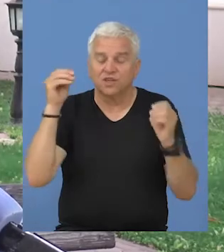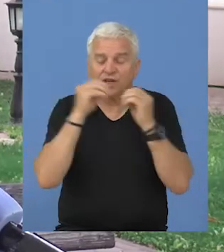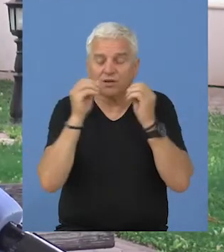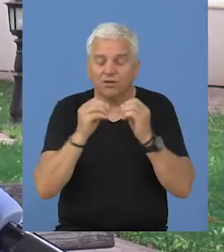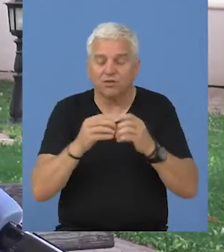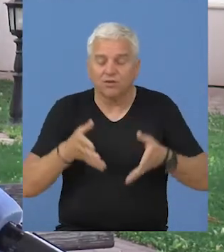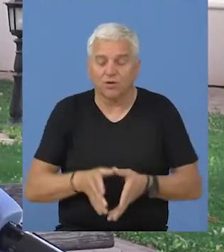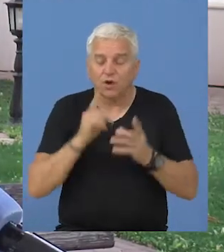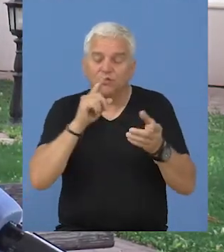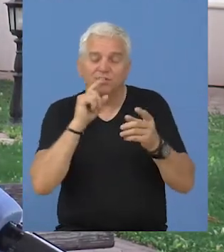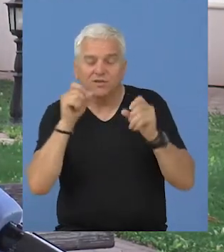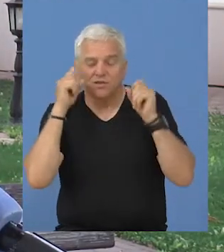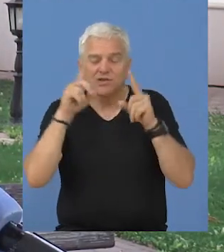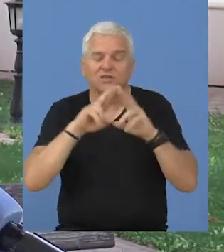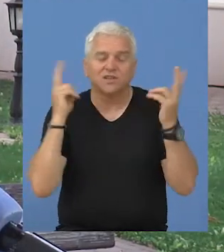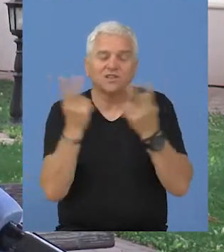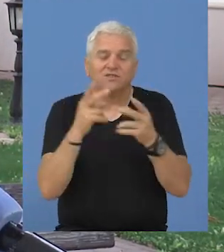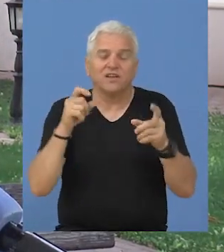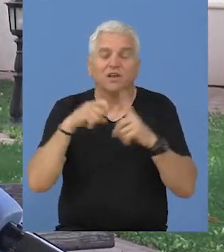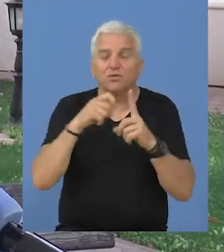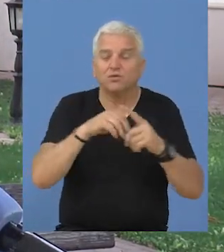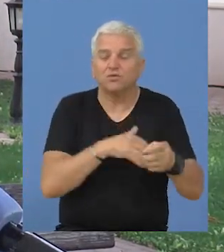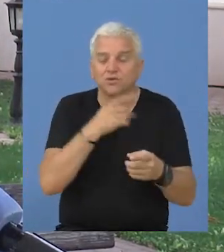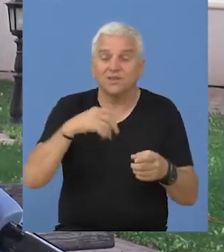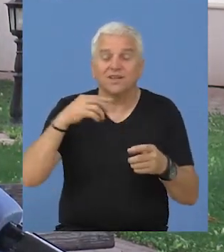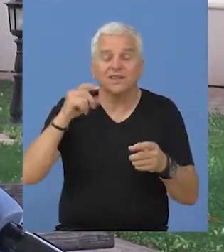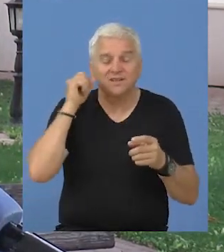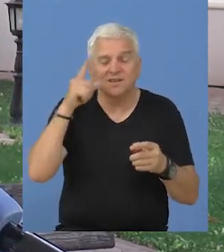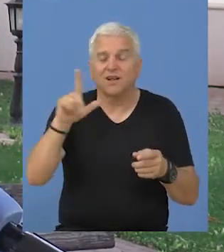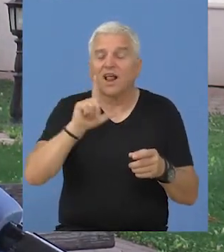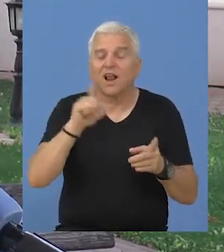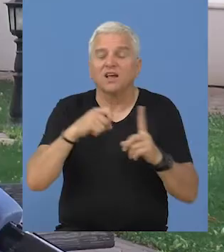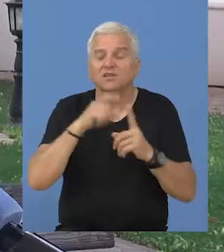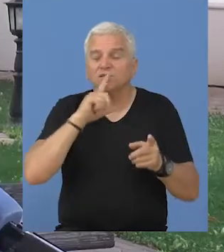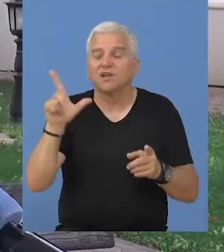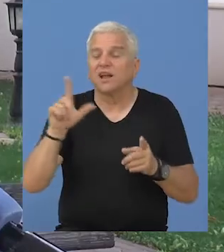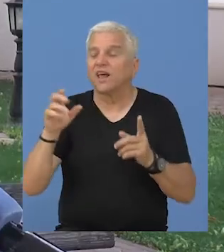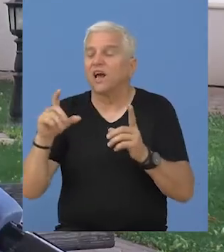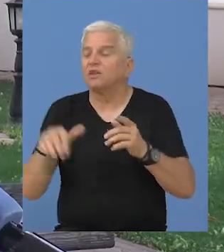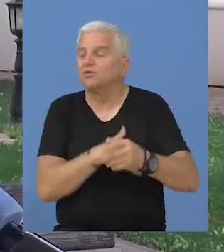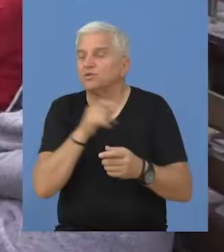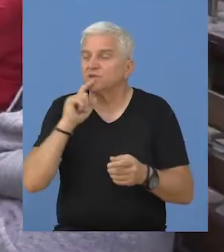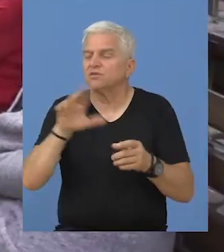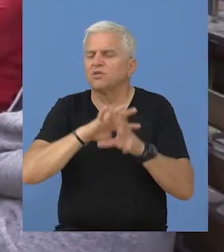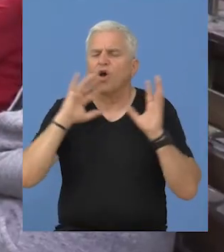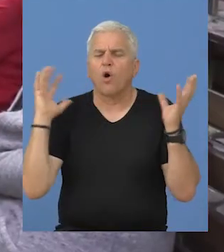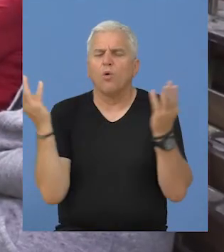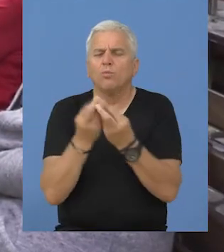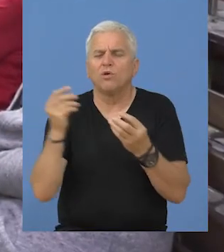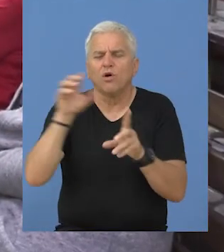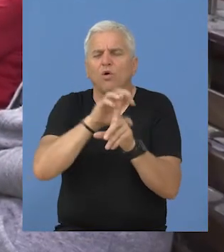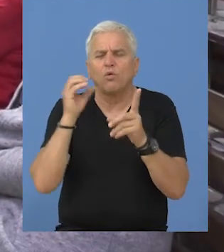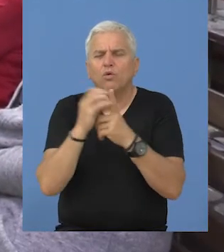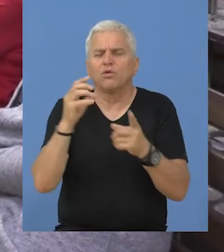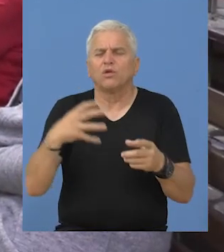neki širi koncept, pa se tako rodio koncept čudesni svet Dunđerski. Dakle, da ne bude samo tema Laza, Kostić i Lenka, Dunđerski, nego da obuhvatim